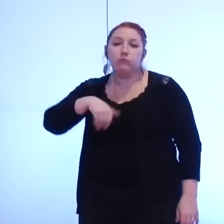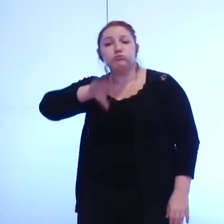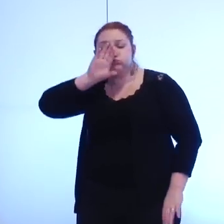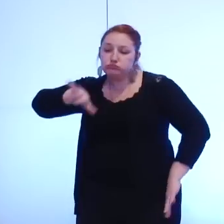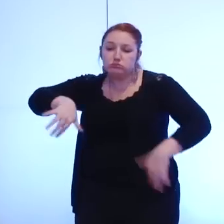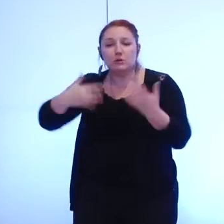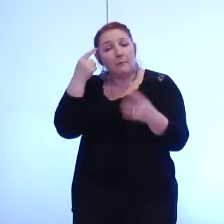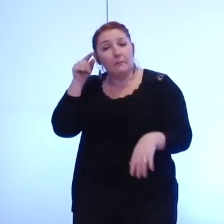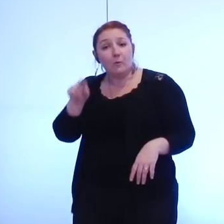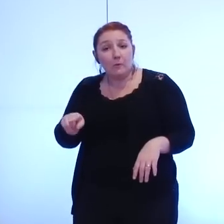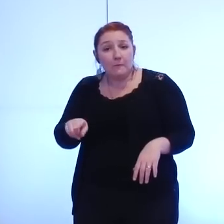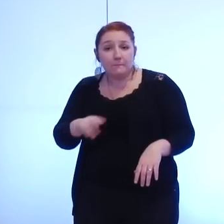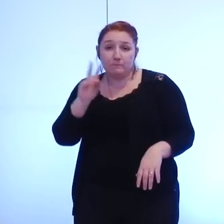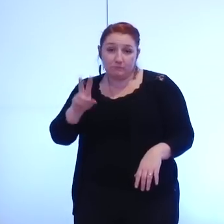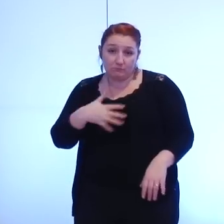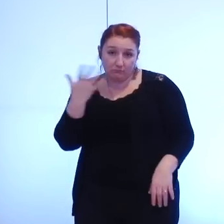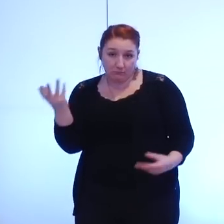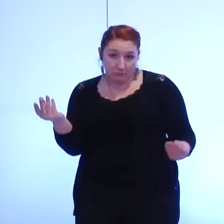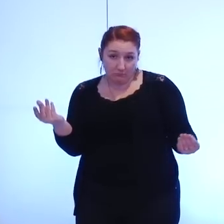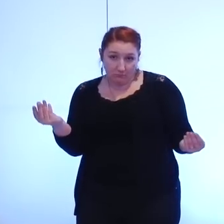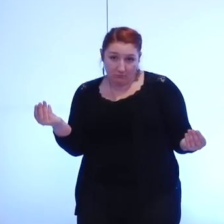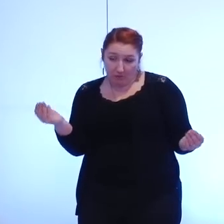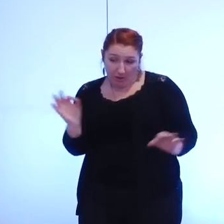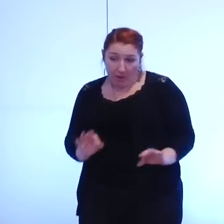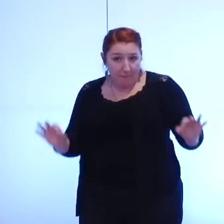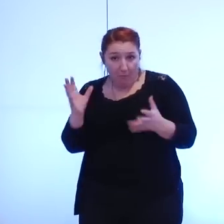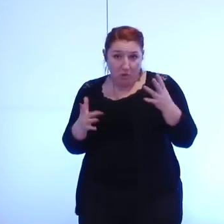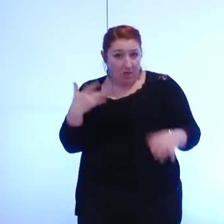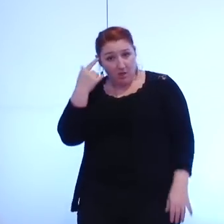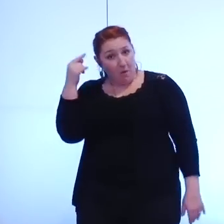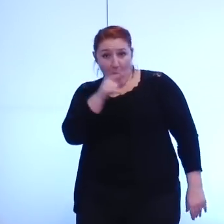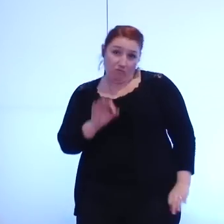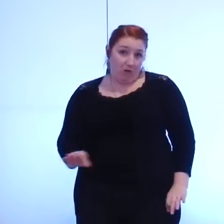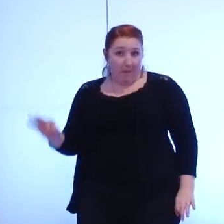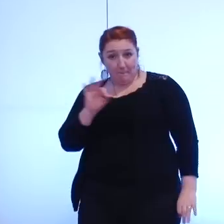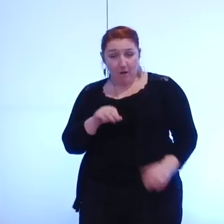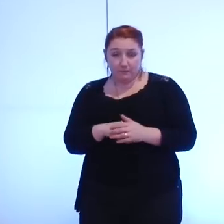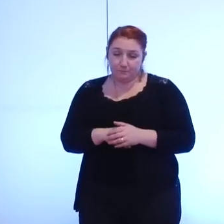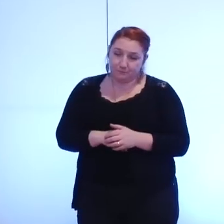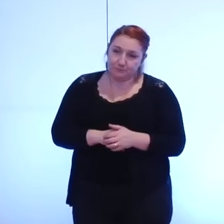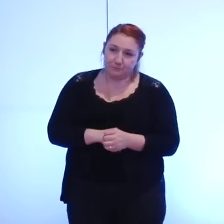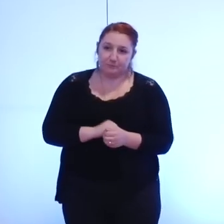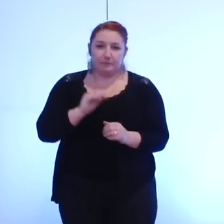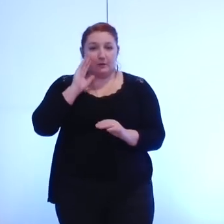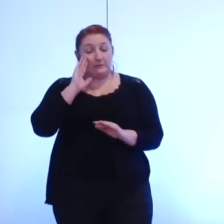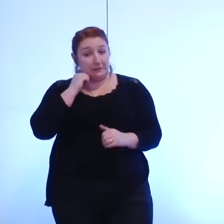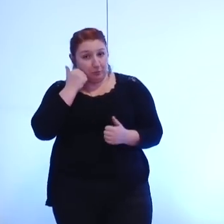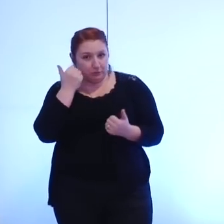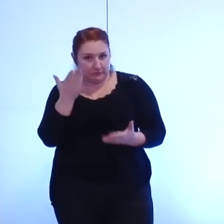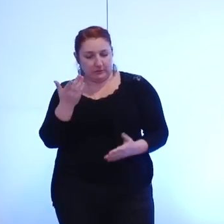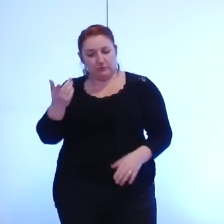ça n'a aucun intérêt je veux d'ailleurs et c la raison pour laquelle nous proposons que